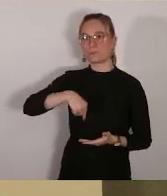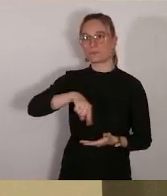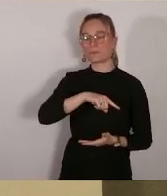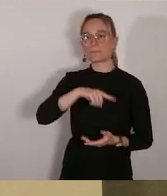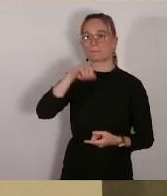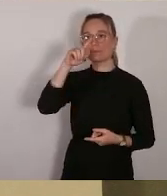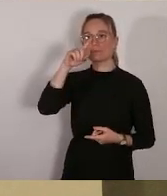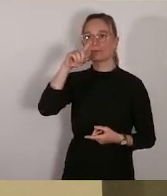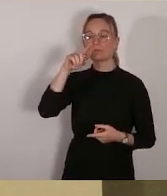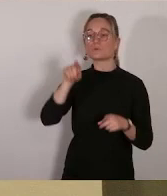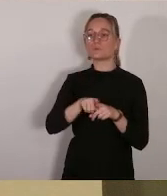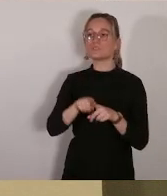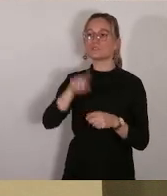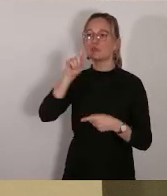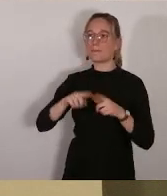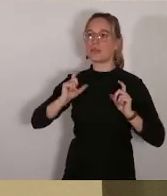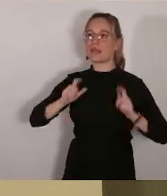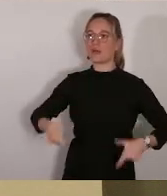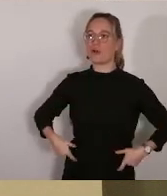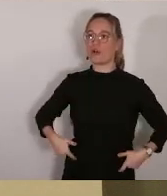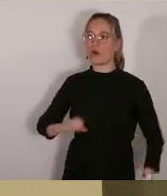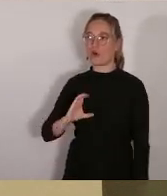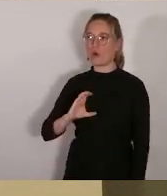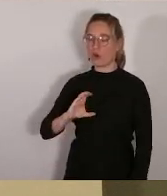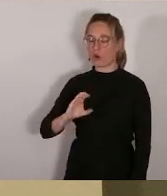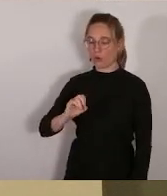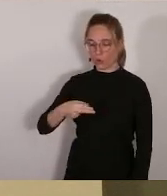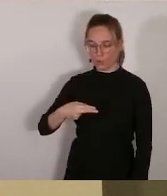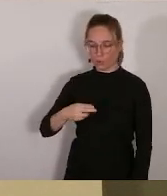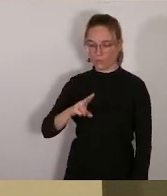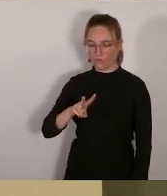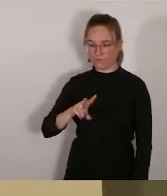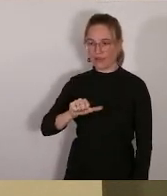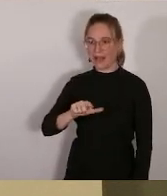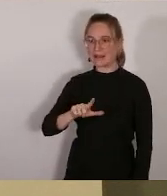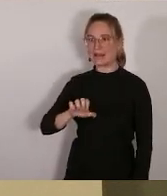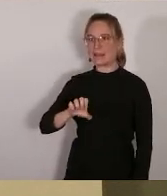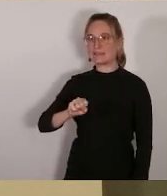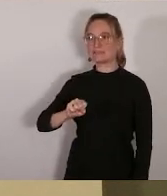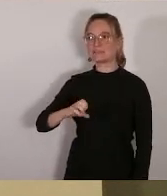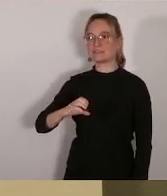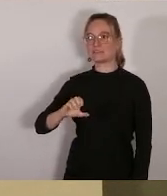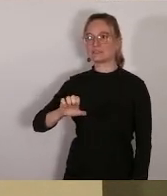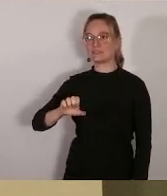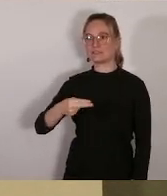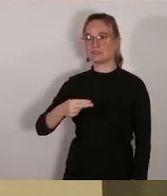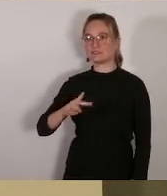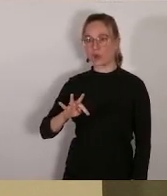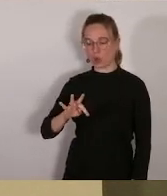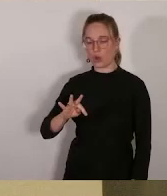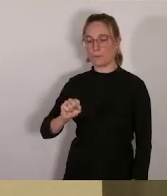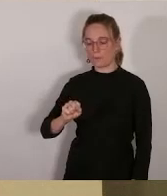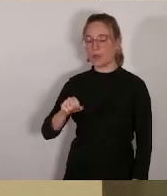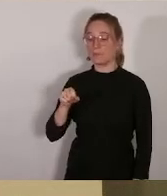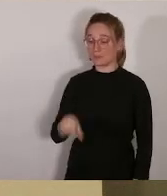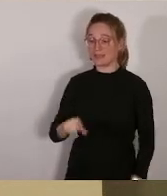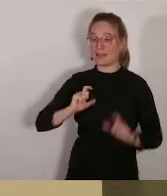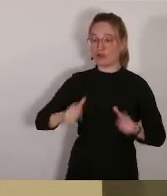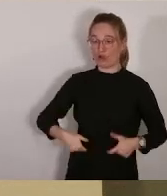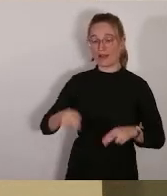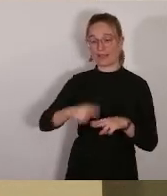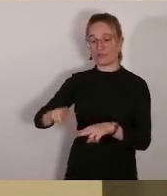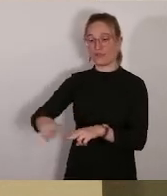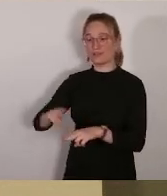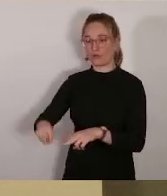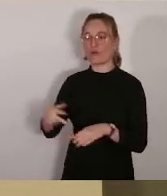sur l'école convalescent hier pour la rénovation de l'école convalescent merci à vous merci je